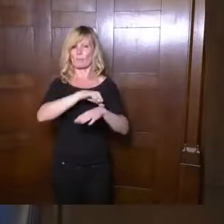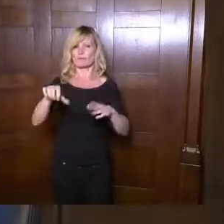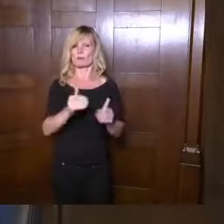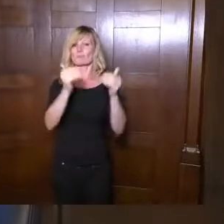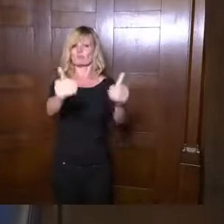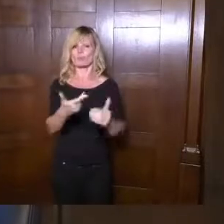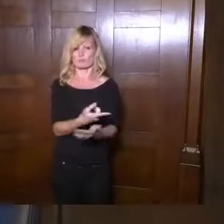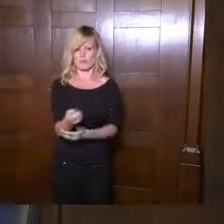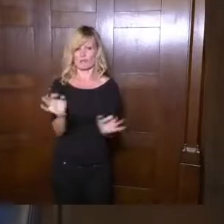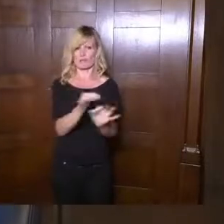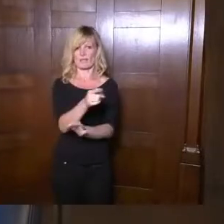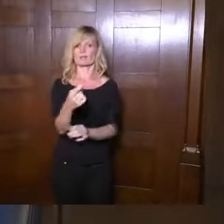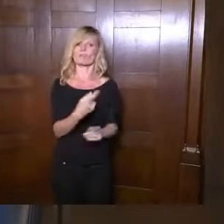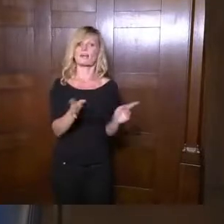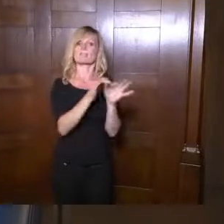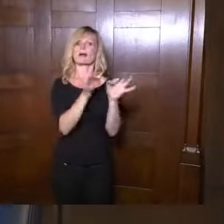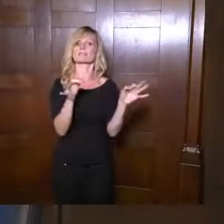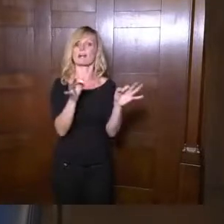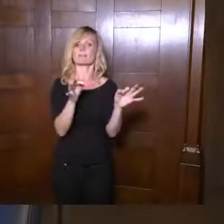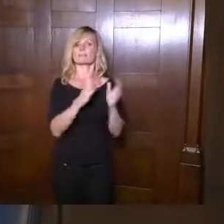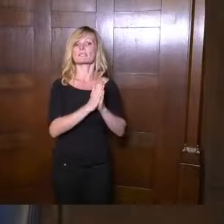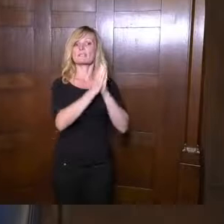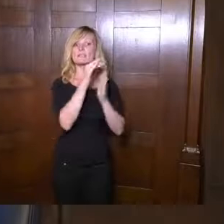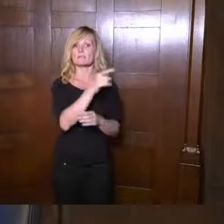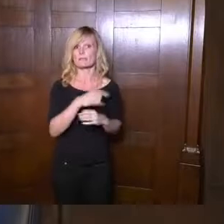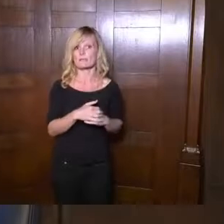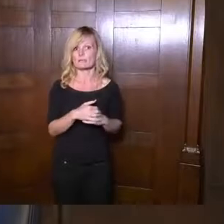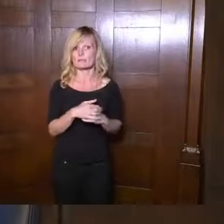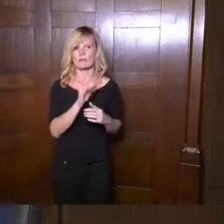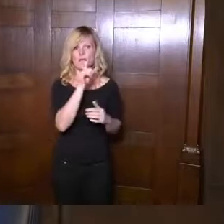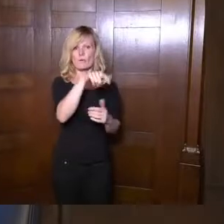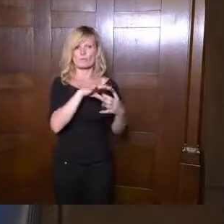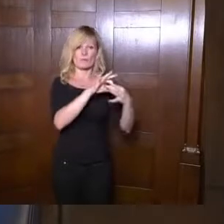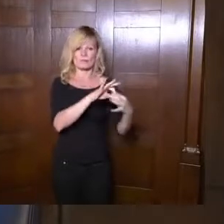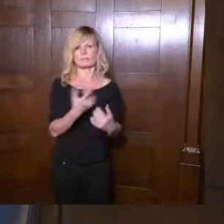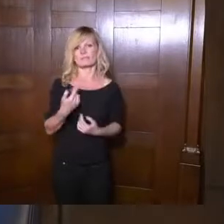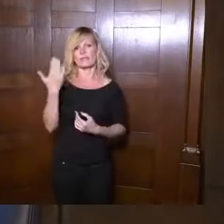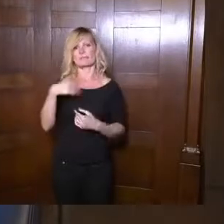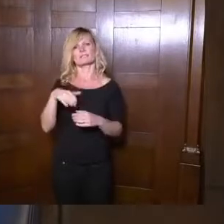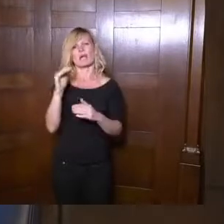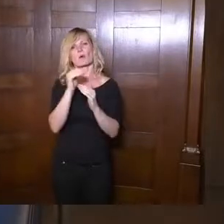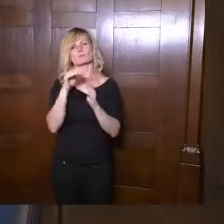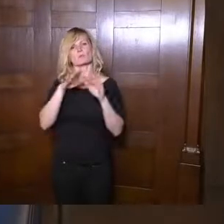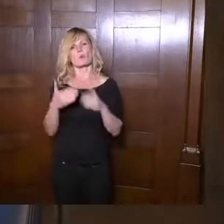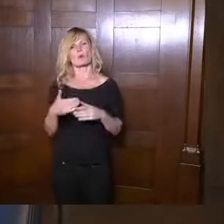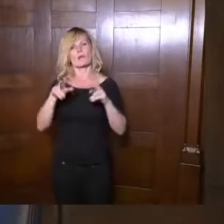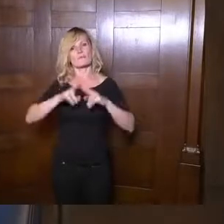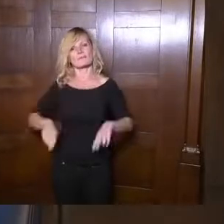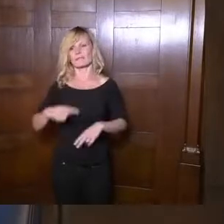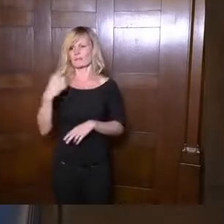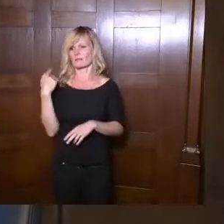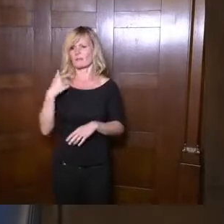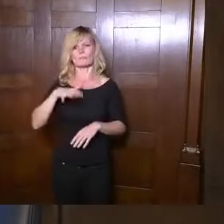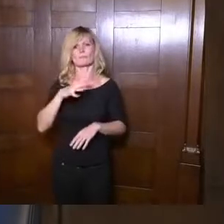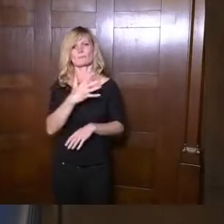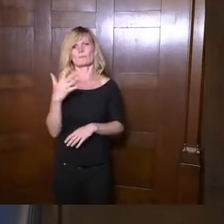Maßnahmen, beispielsweise gegenüber der Kirche, wie ich sie wohl nach den Augsburger Frieden 1555 wohl nicht mehr wahrnehmen